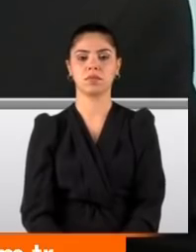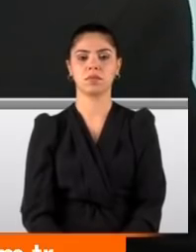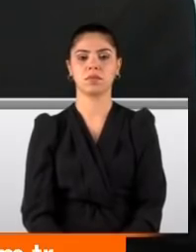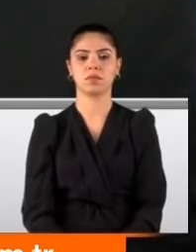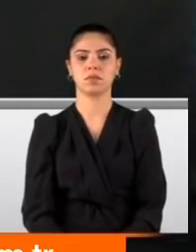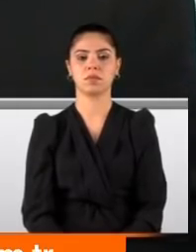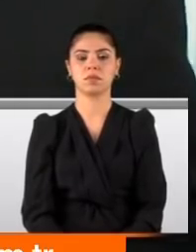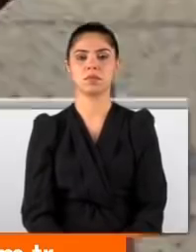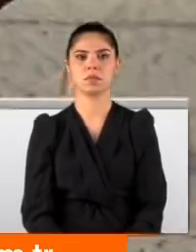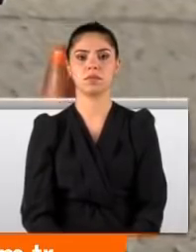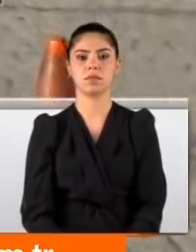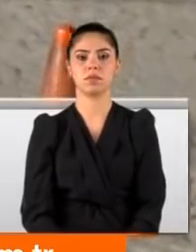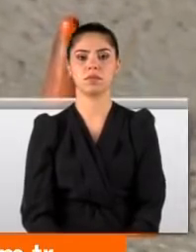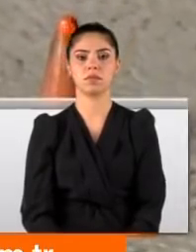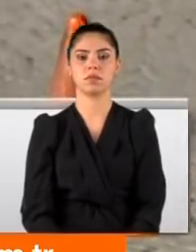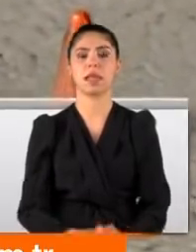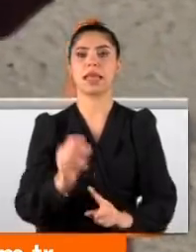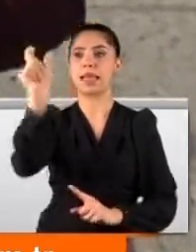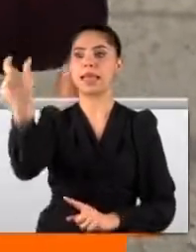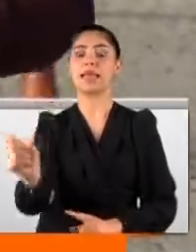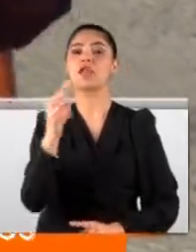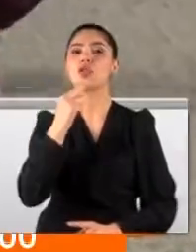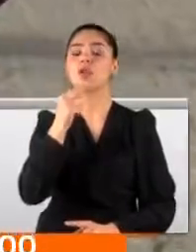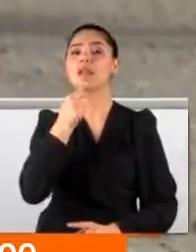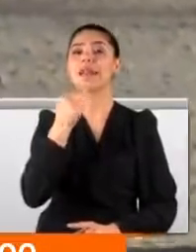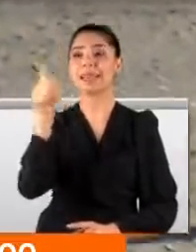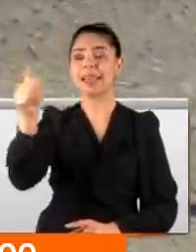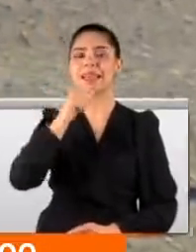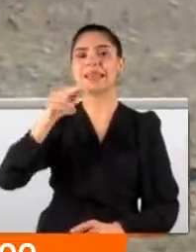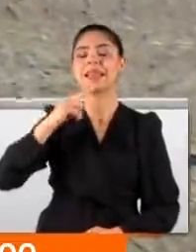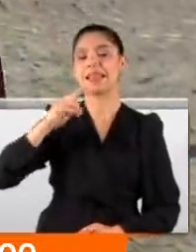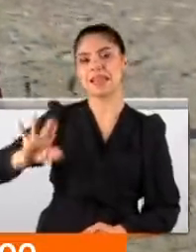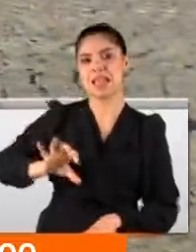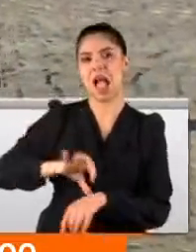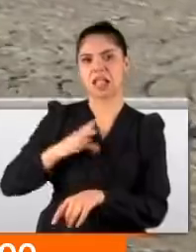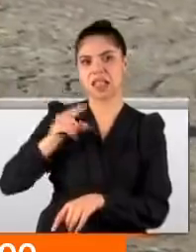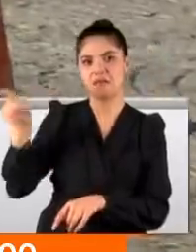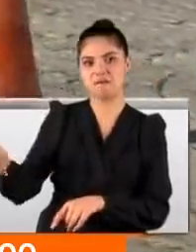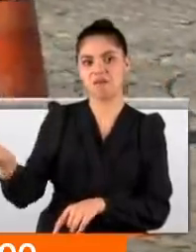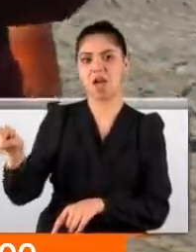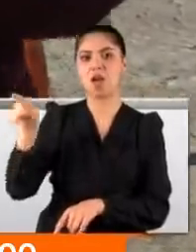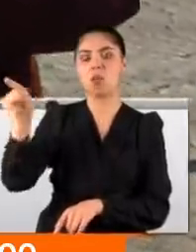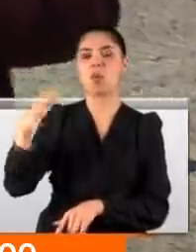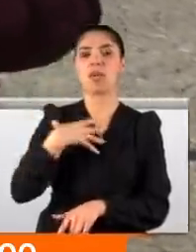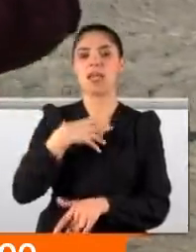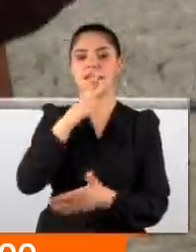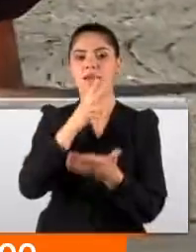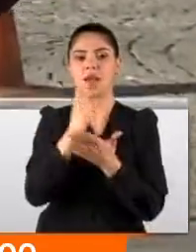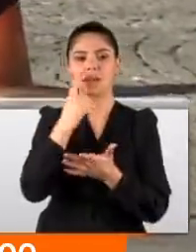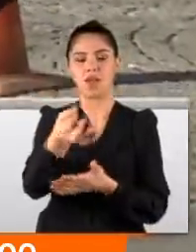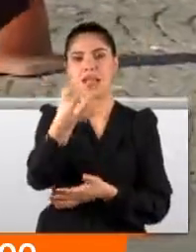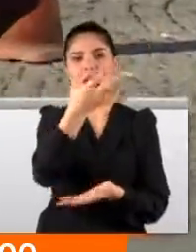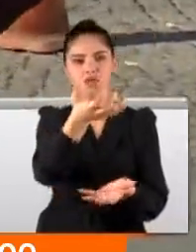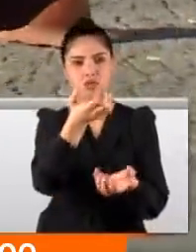hasta çocuklara ışık olacak. Eknor Görgün'ün kızı da kistik fibrozis hastası. O da tedbir kararıyla ilaçlarına